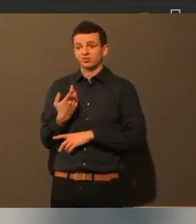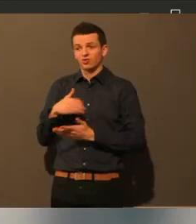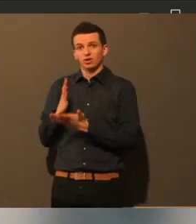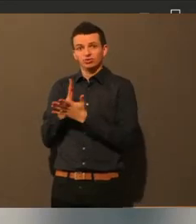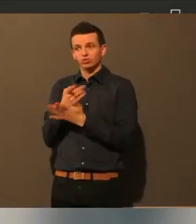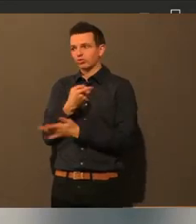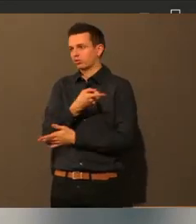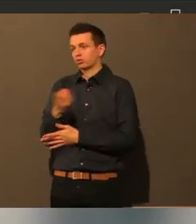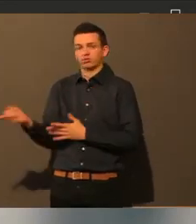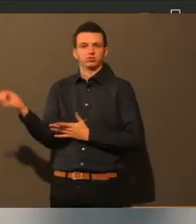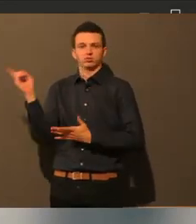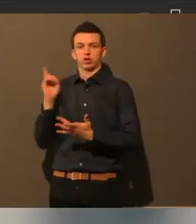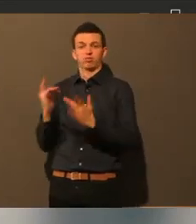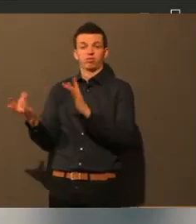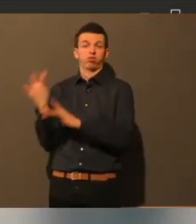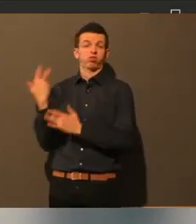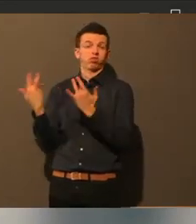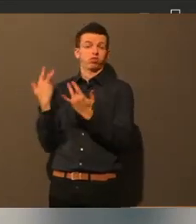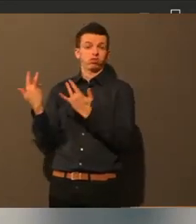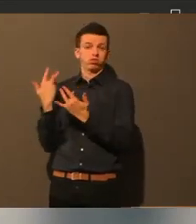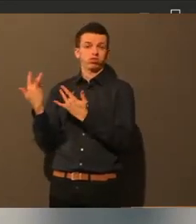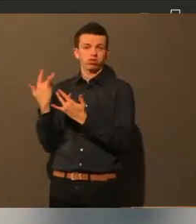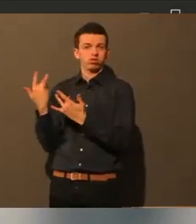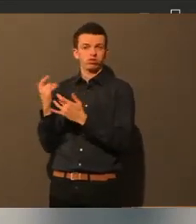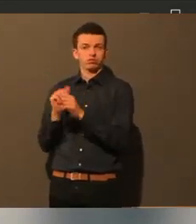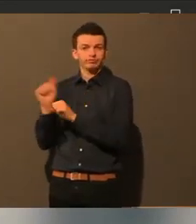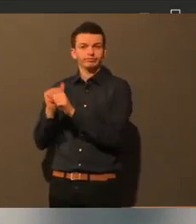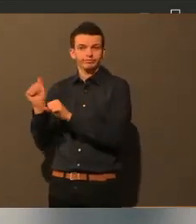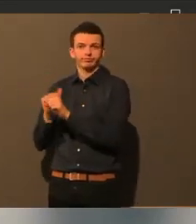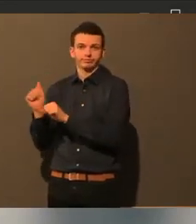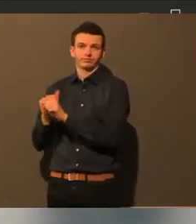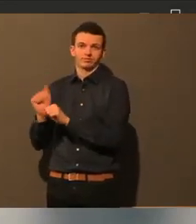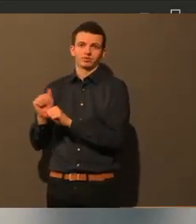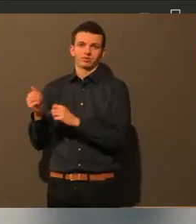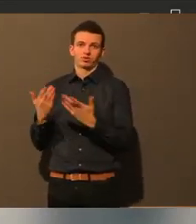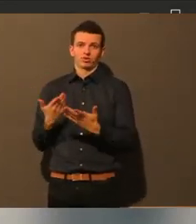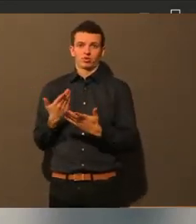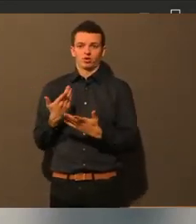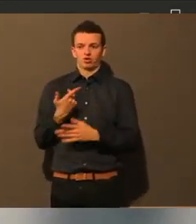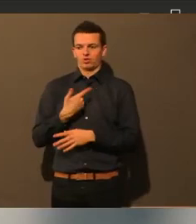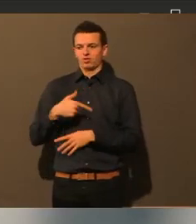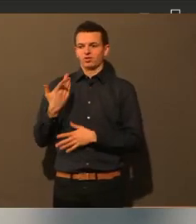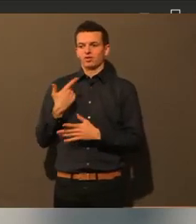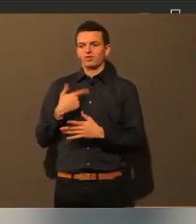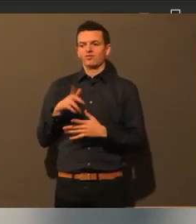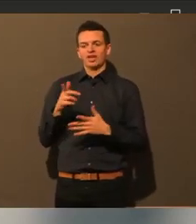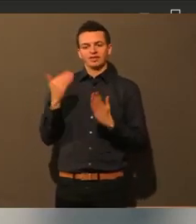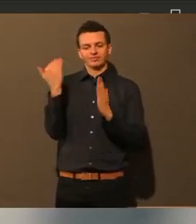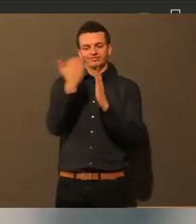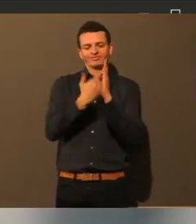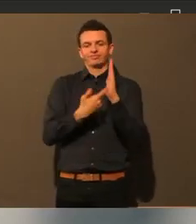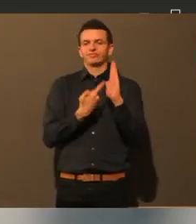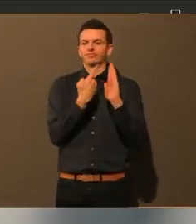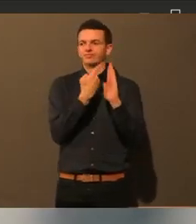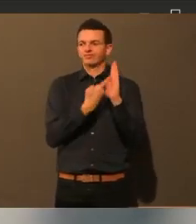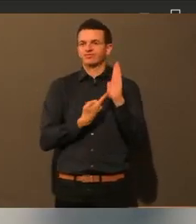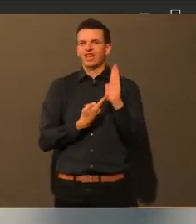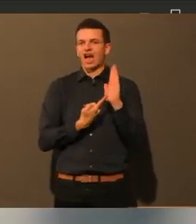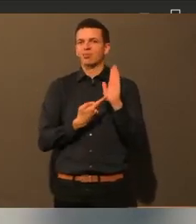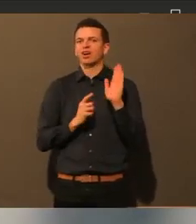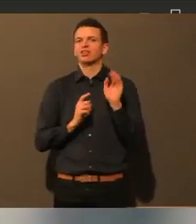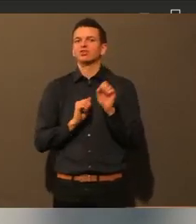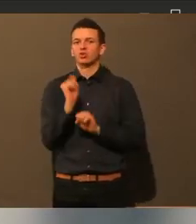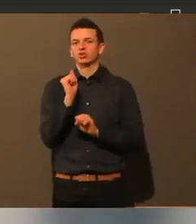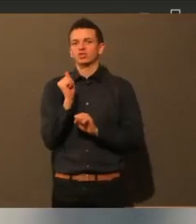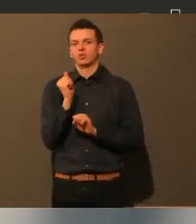auch nicht einhalten kann. Warum man das dann machen muss, wenn man weit und breit keine andere Menschenseele sieht. Also das, vielleicht wird es zur Erläuterung, dass wir uns das